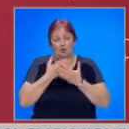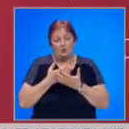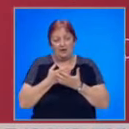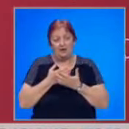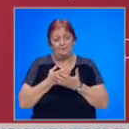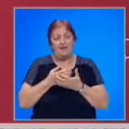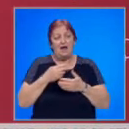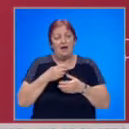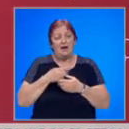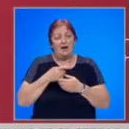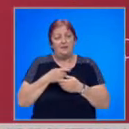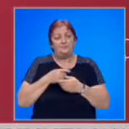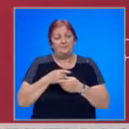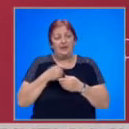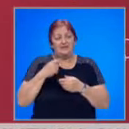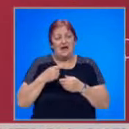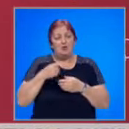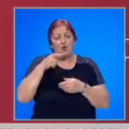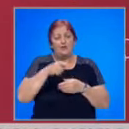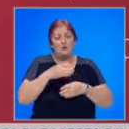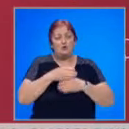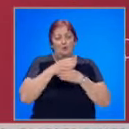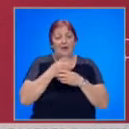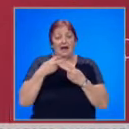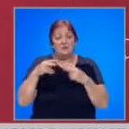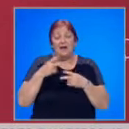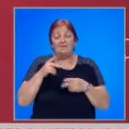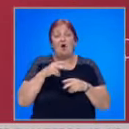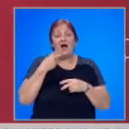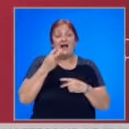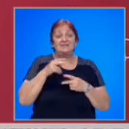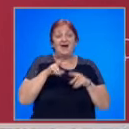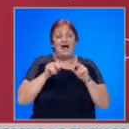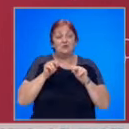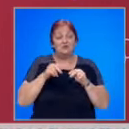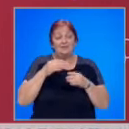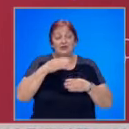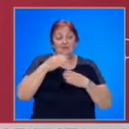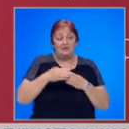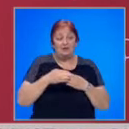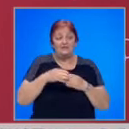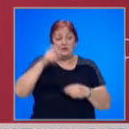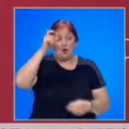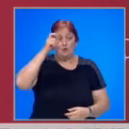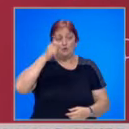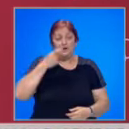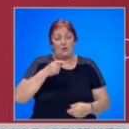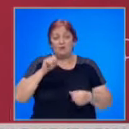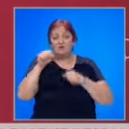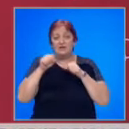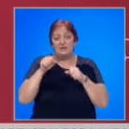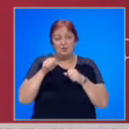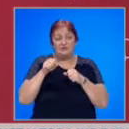След като Стойка каза, че изсяло разчита на теб и на твоето разузнаване. Какво казва разузнаването за финалистката от Турция, с когато ще